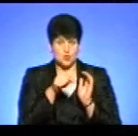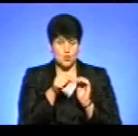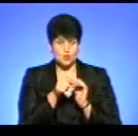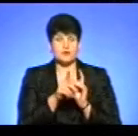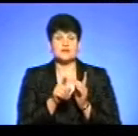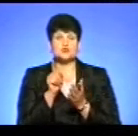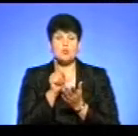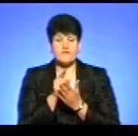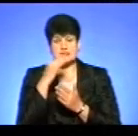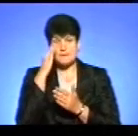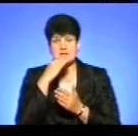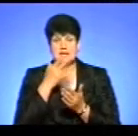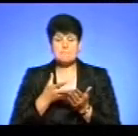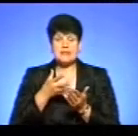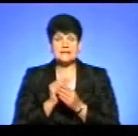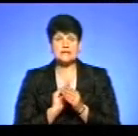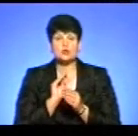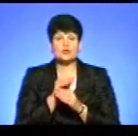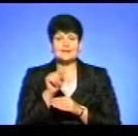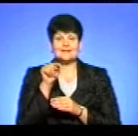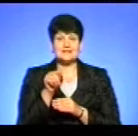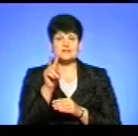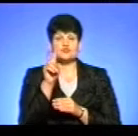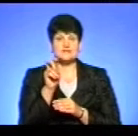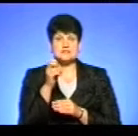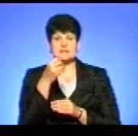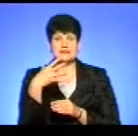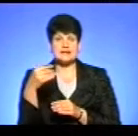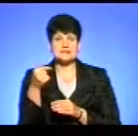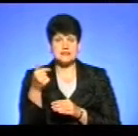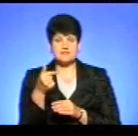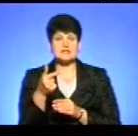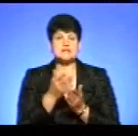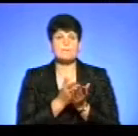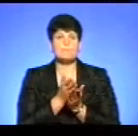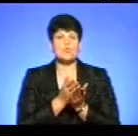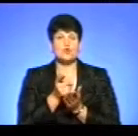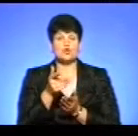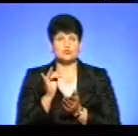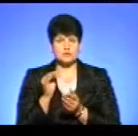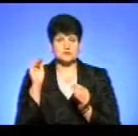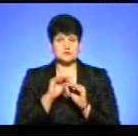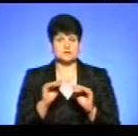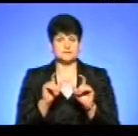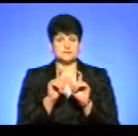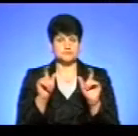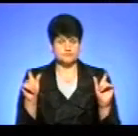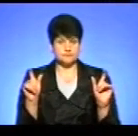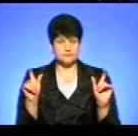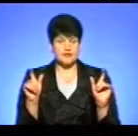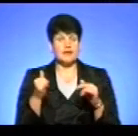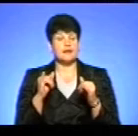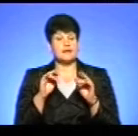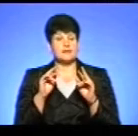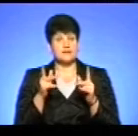він зобов'язує батьків платити додатково 1215 гривень за освітні послуги в дошкільних навчальних закладах, як альтернатива